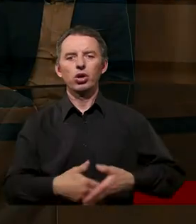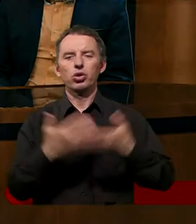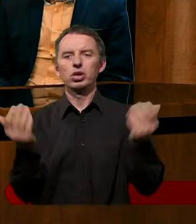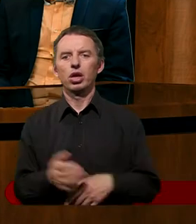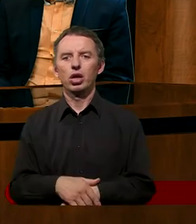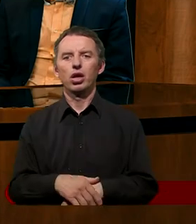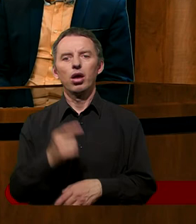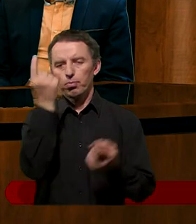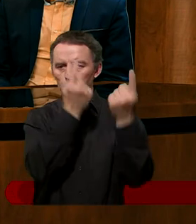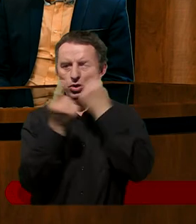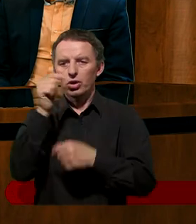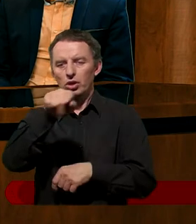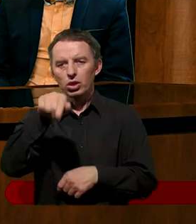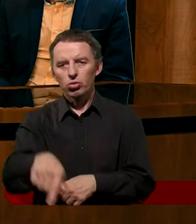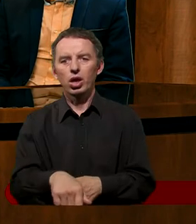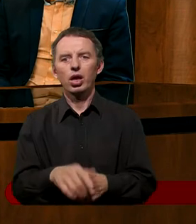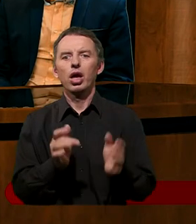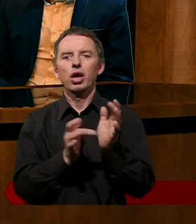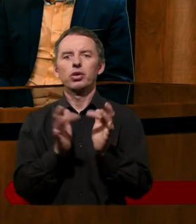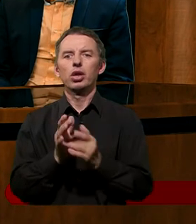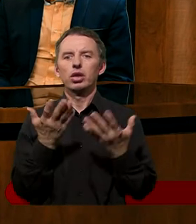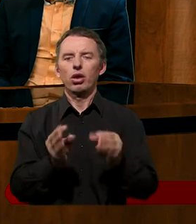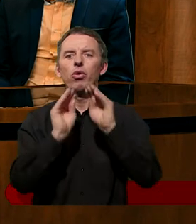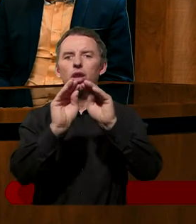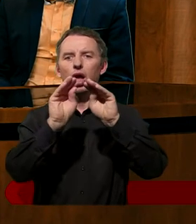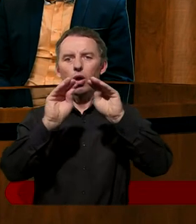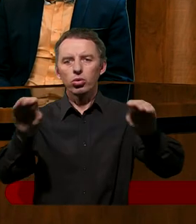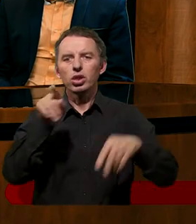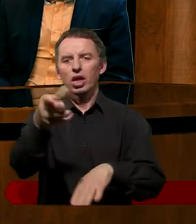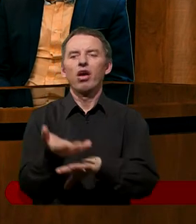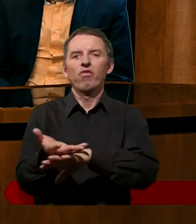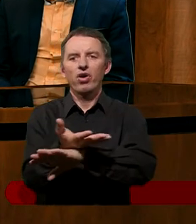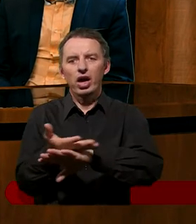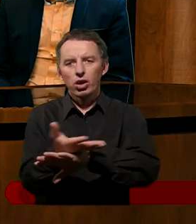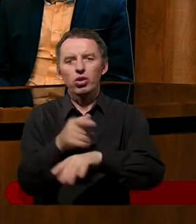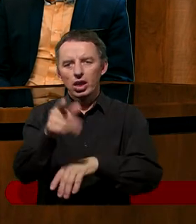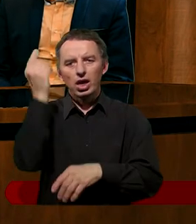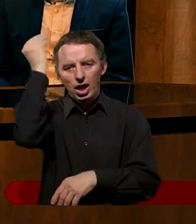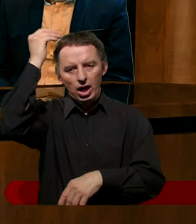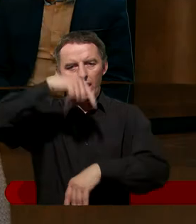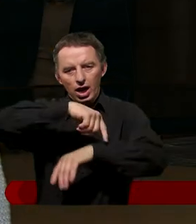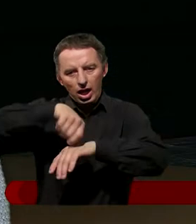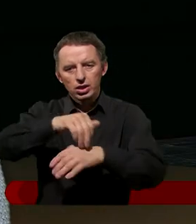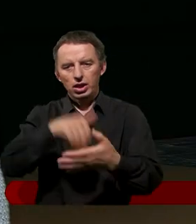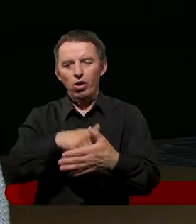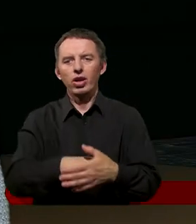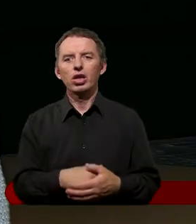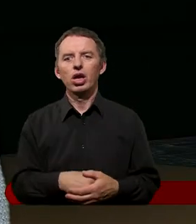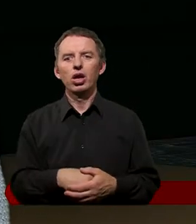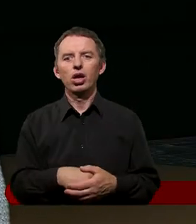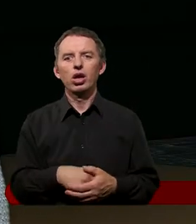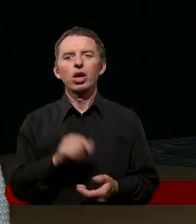No ja myślę, że tutaj Jezus chciał też nauczyć tych faryzeuszy pewnej lekcji, bo podał bardzo